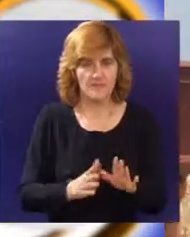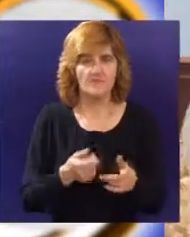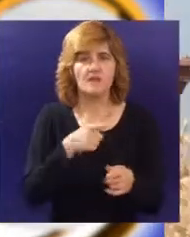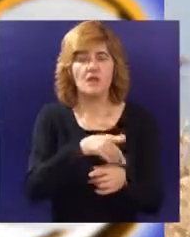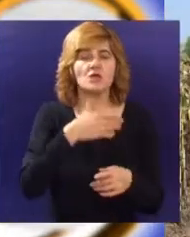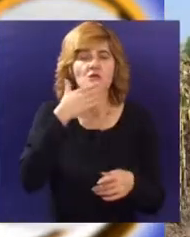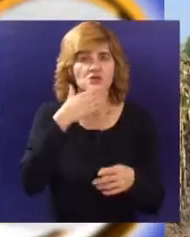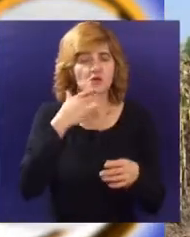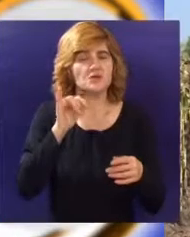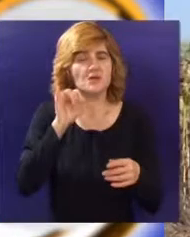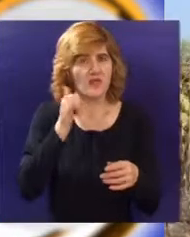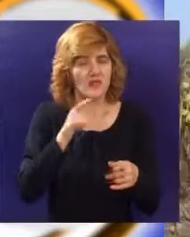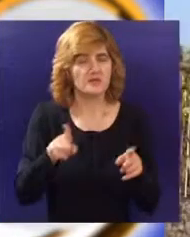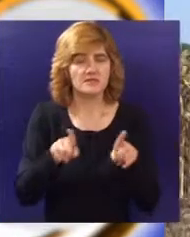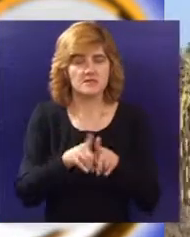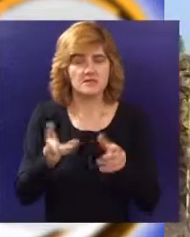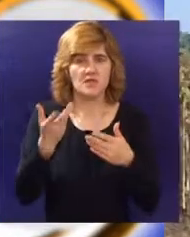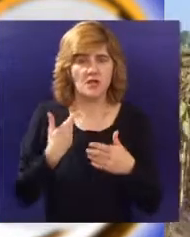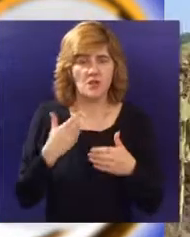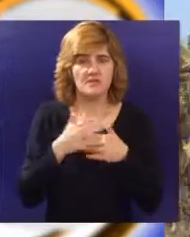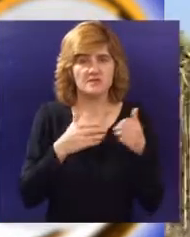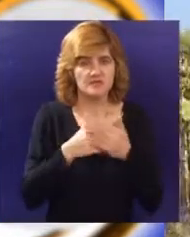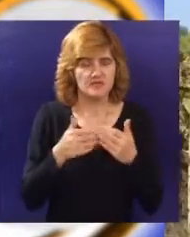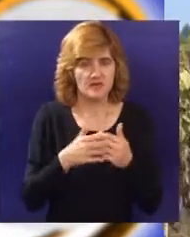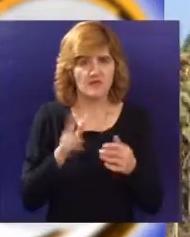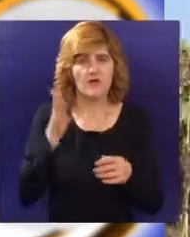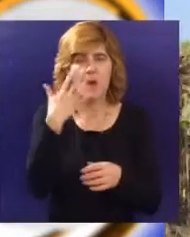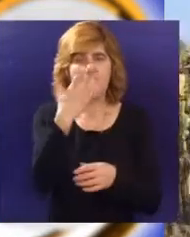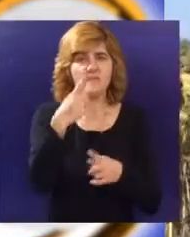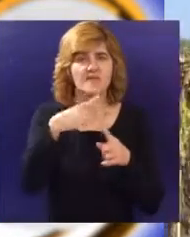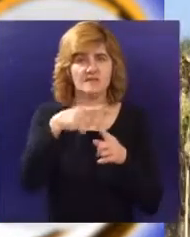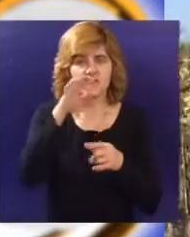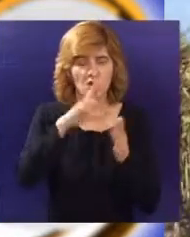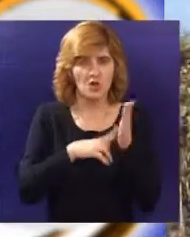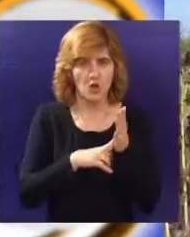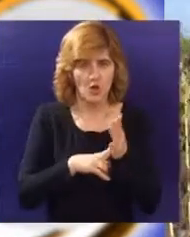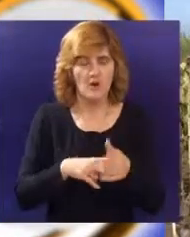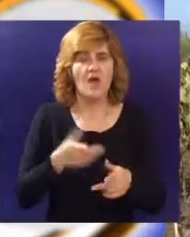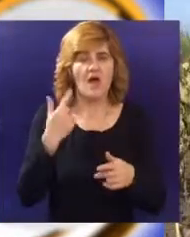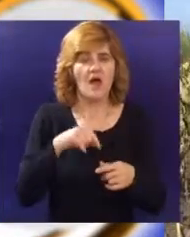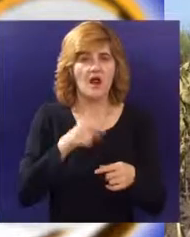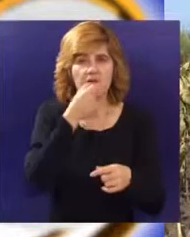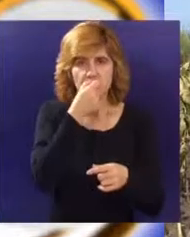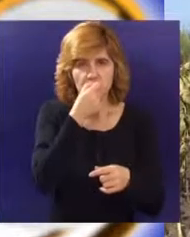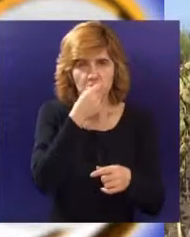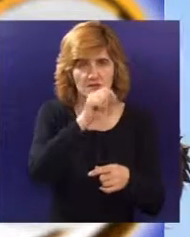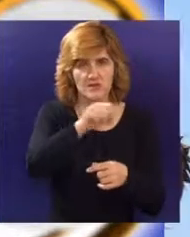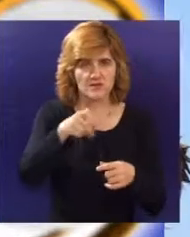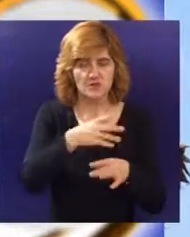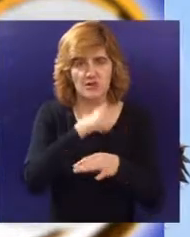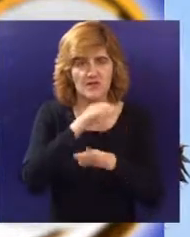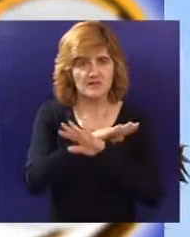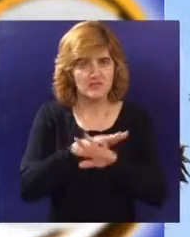sa 60% površina sa prinosima od preko 50 tona po hektaru. Žetva soje i suncokreta u regionu je završena a prinosi su 3